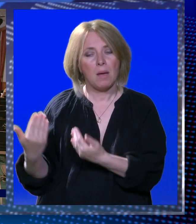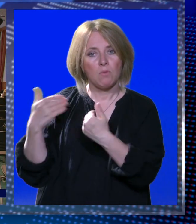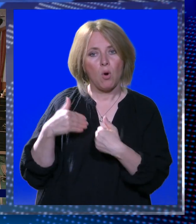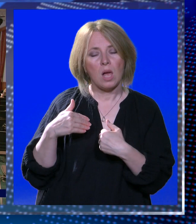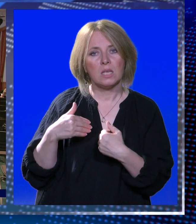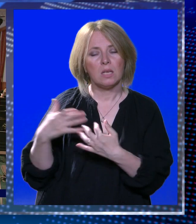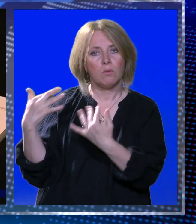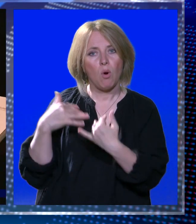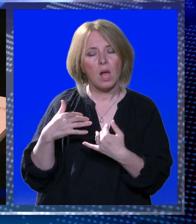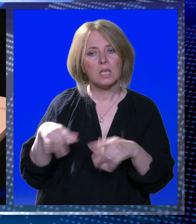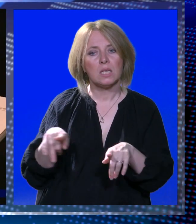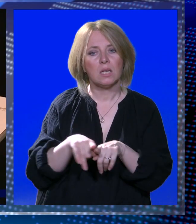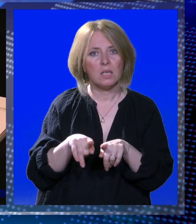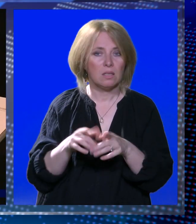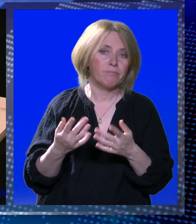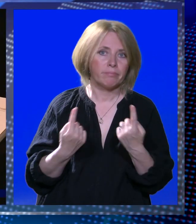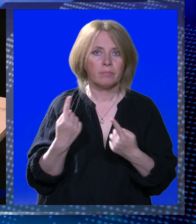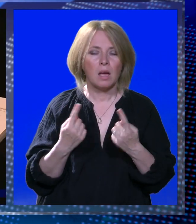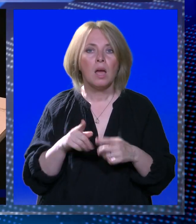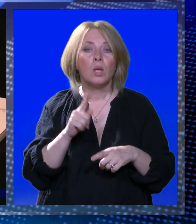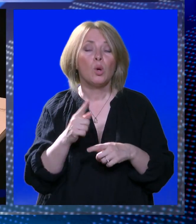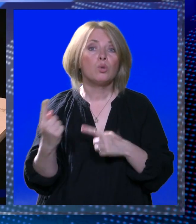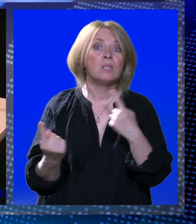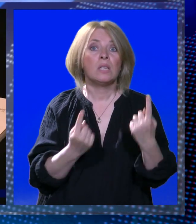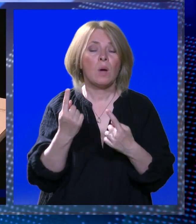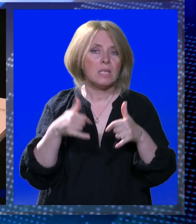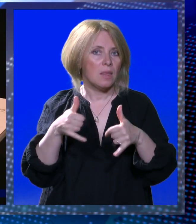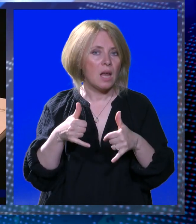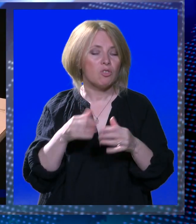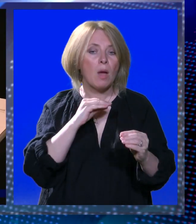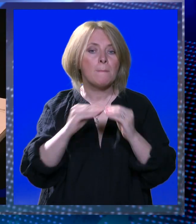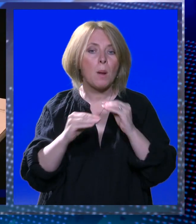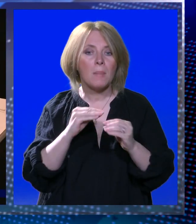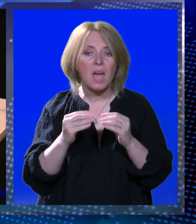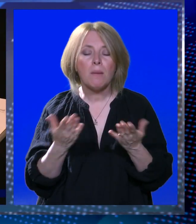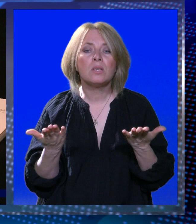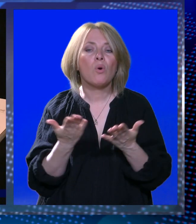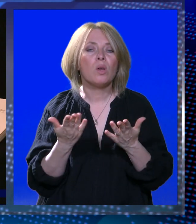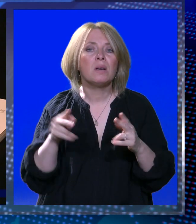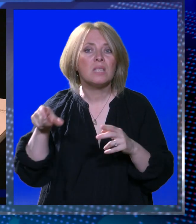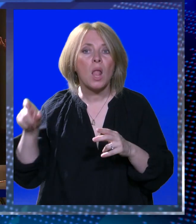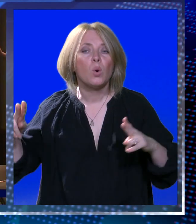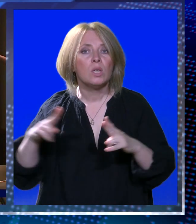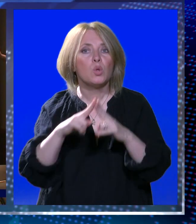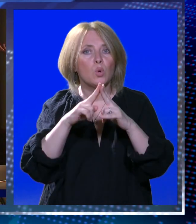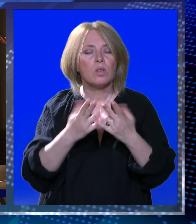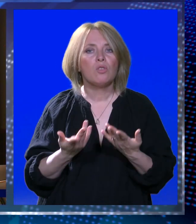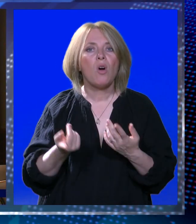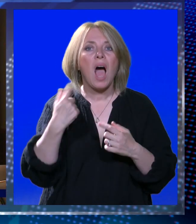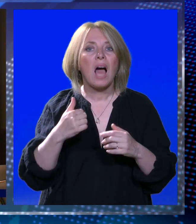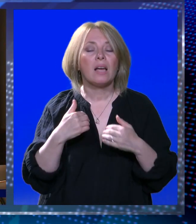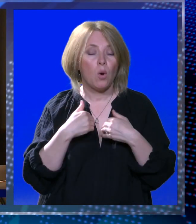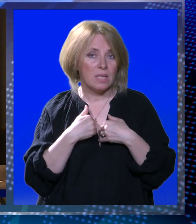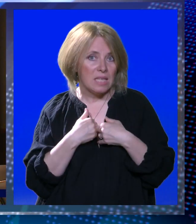dolaze slični. Sve su to, nažalost, situacije današnjice, problemi s kojima se ljudi sustreću. Ali kako